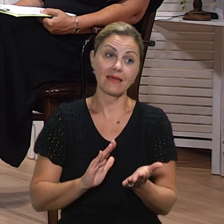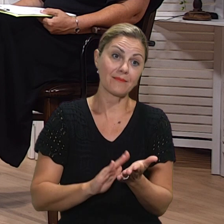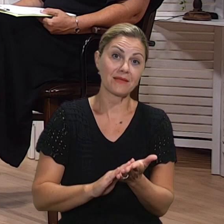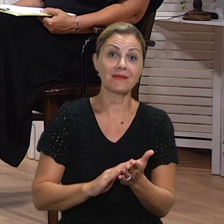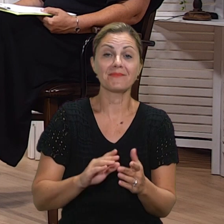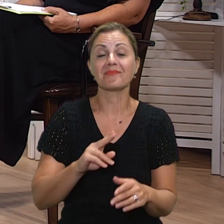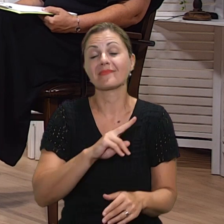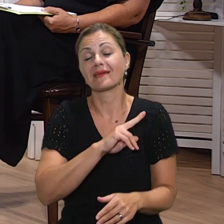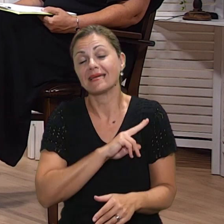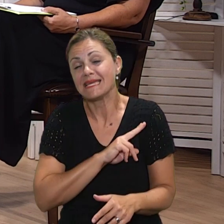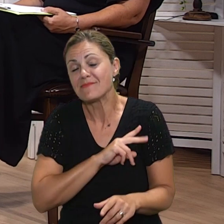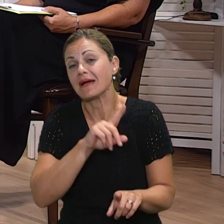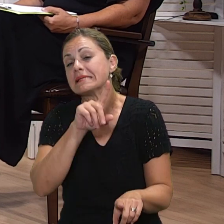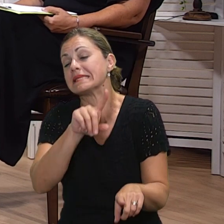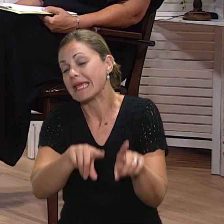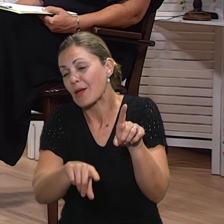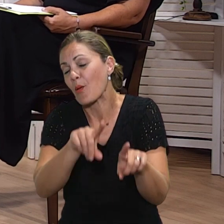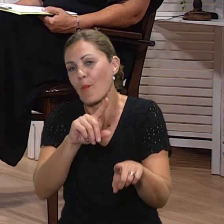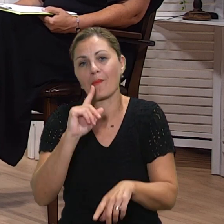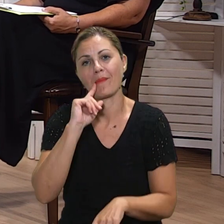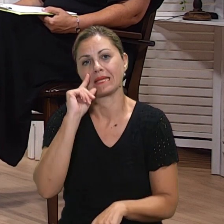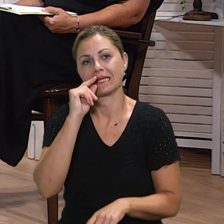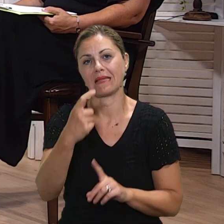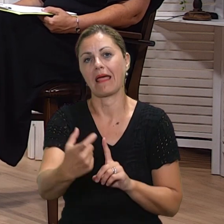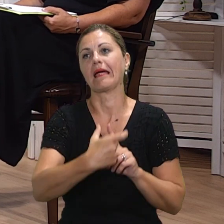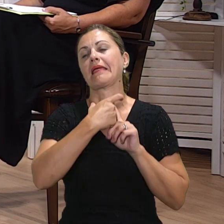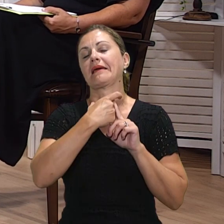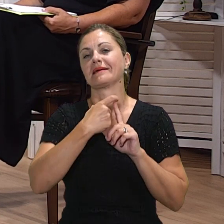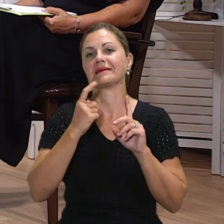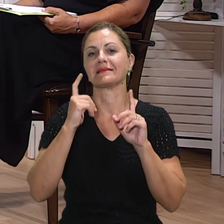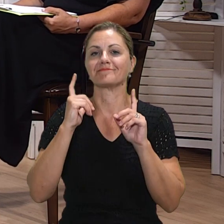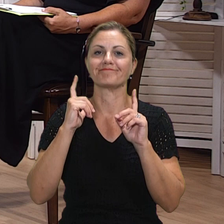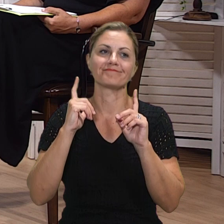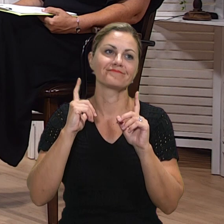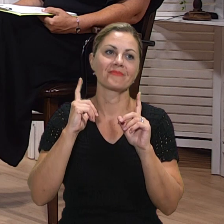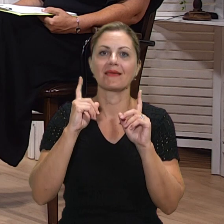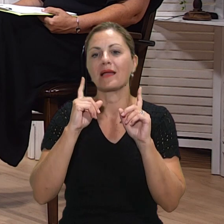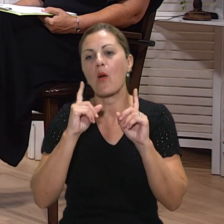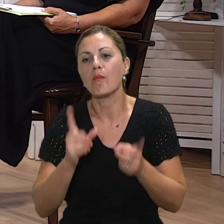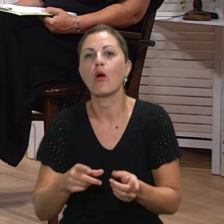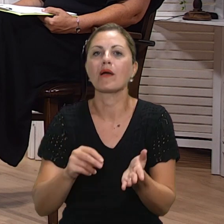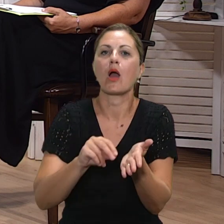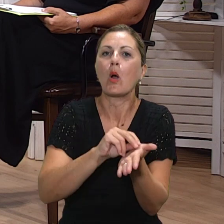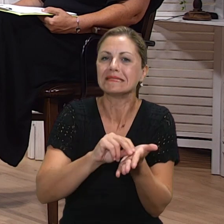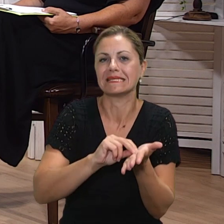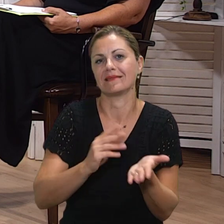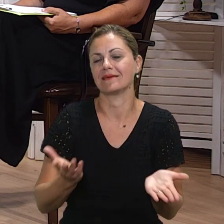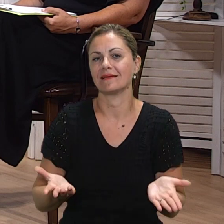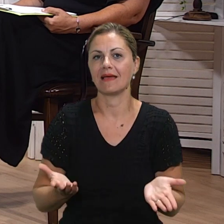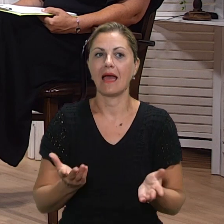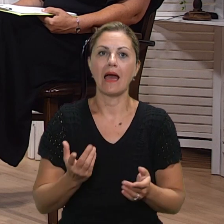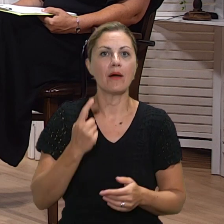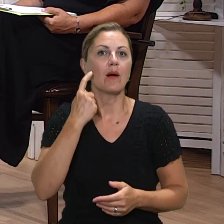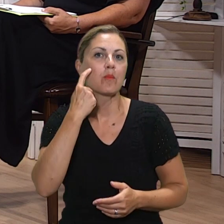problema kada roditelji uistinu samo traže ocjene, ali tu imamo dobre učitelje koji argumentirano